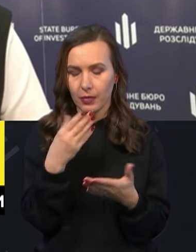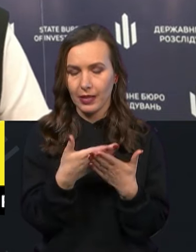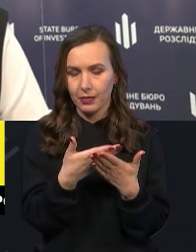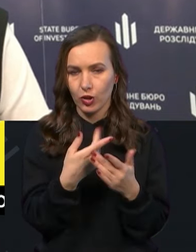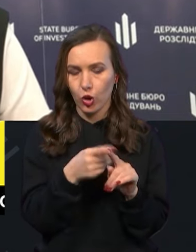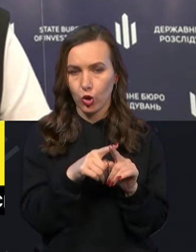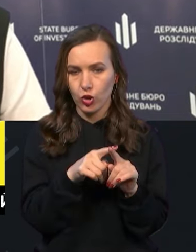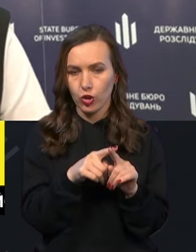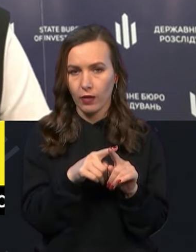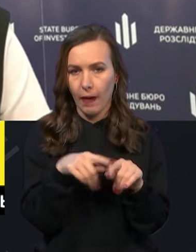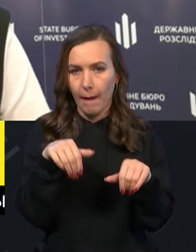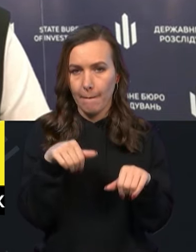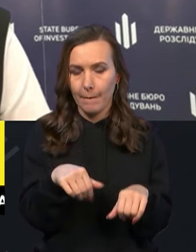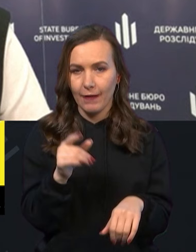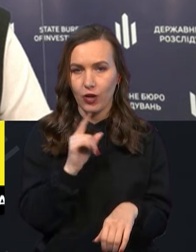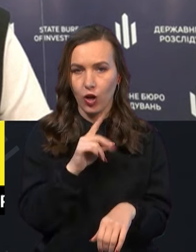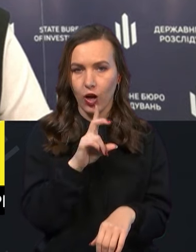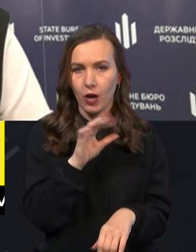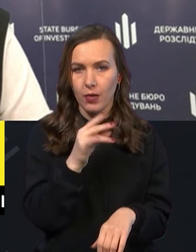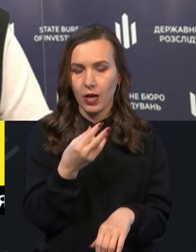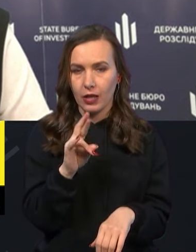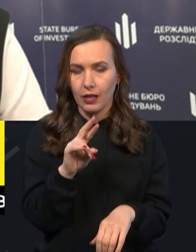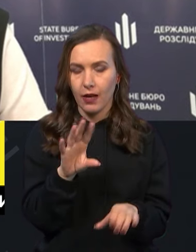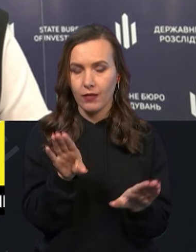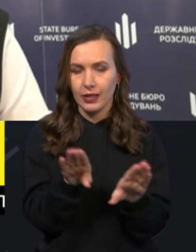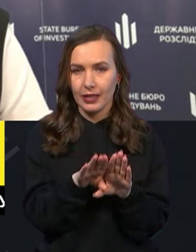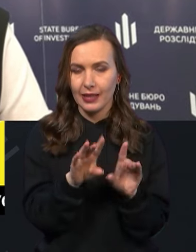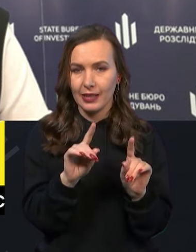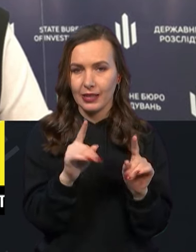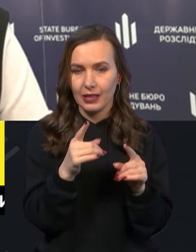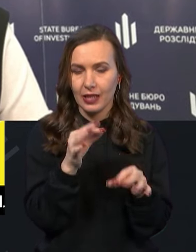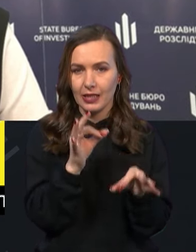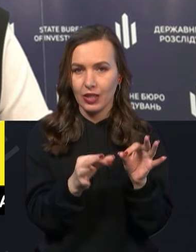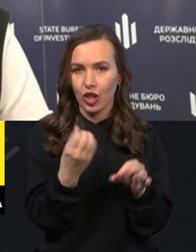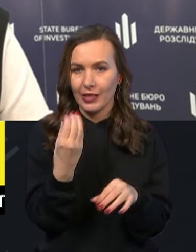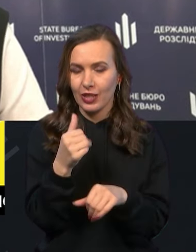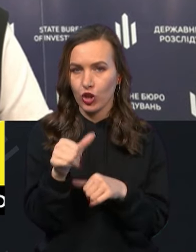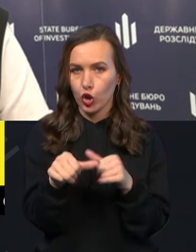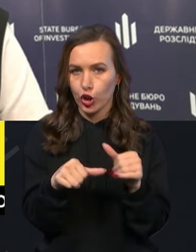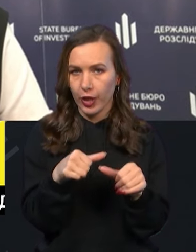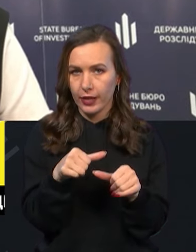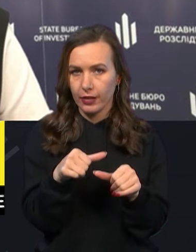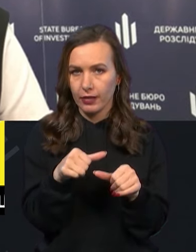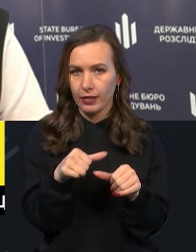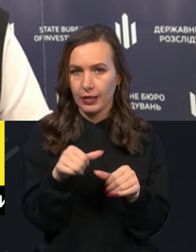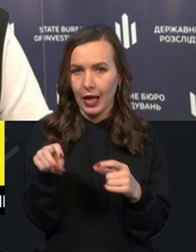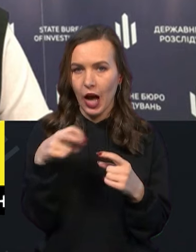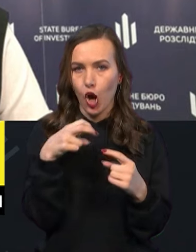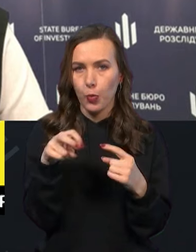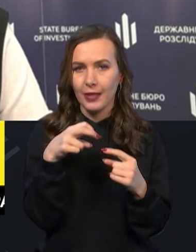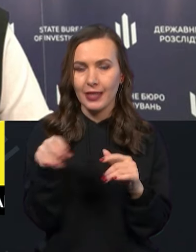ось цього правоохоронця з Белаклії, якого все-таки затримали і засудили на 14 років за колабораційну